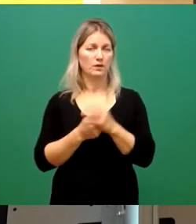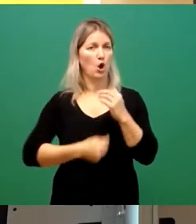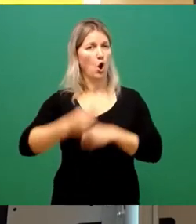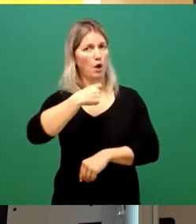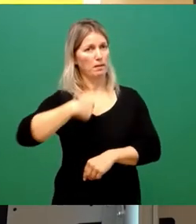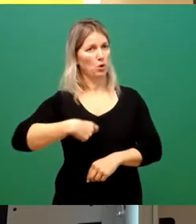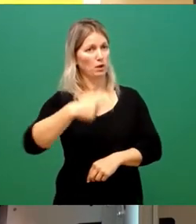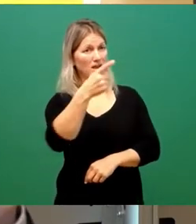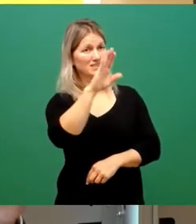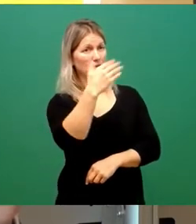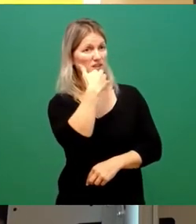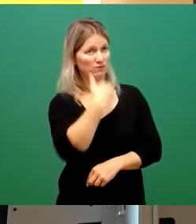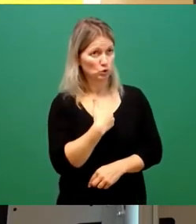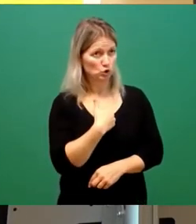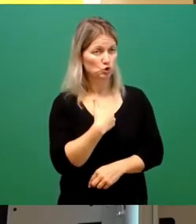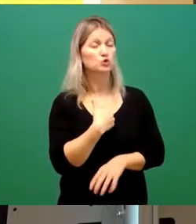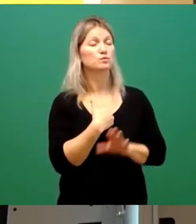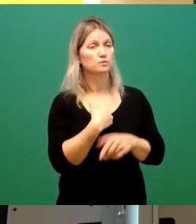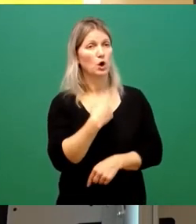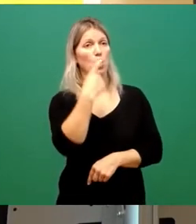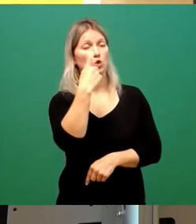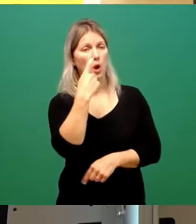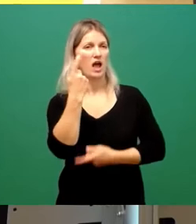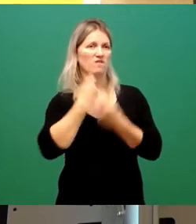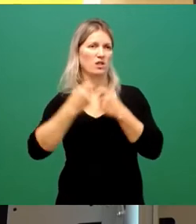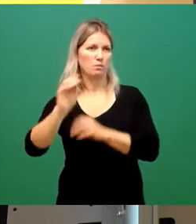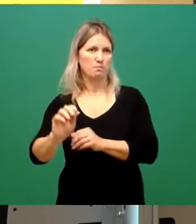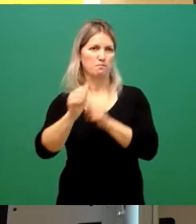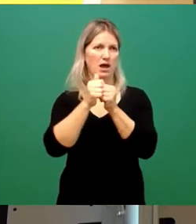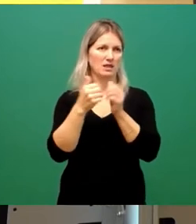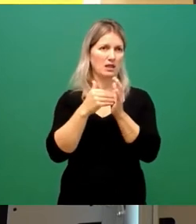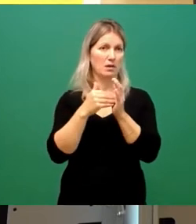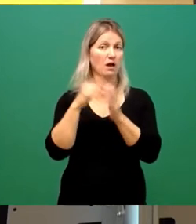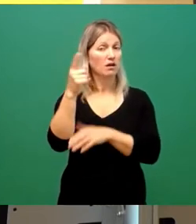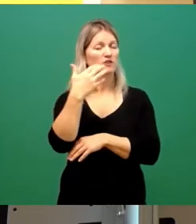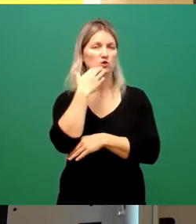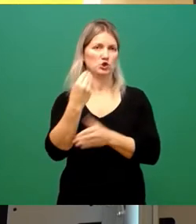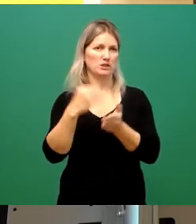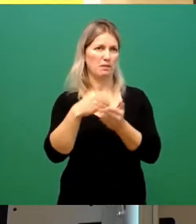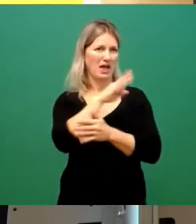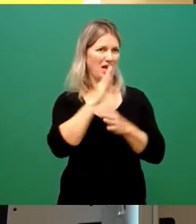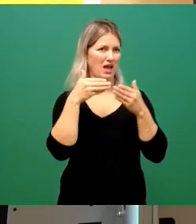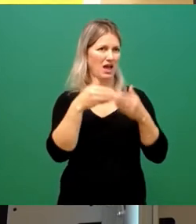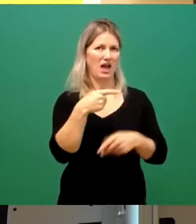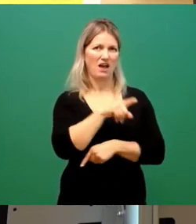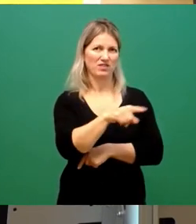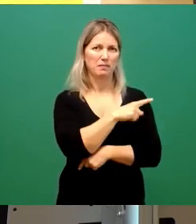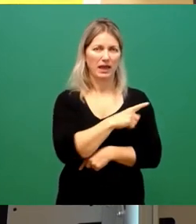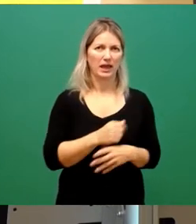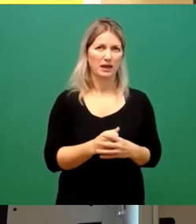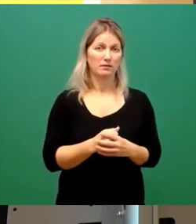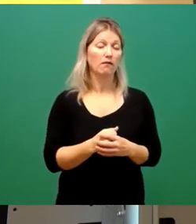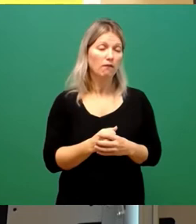Verhandlungspartner der FDP-Fraktion. Wir haben sehr, sehr viele Stunden da